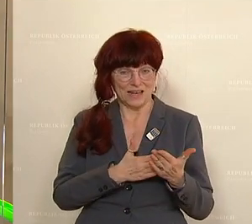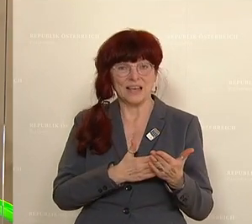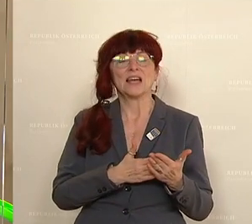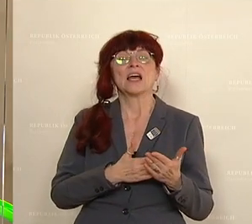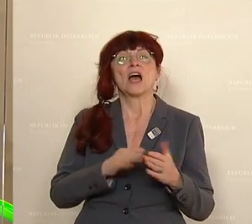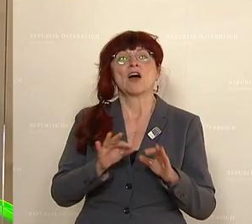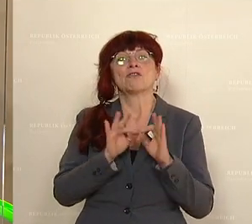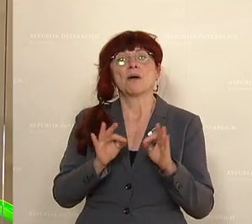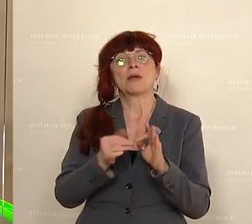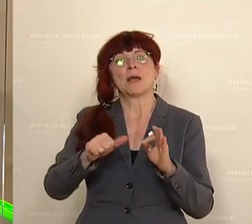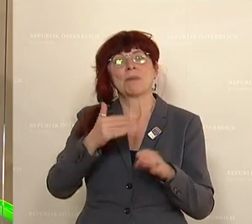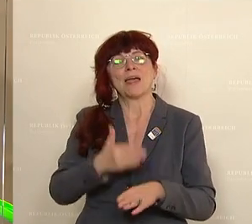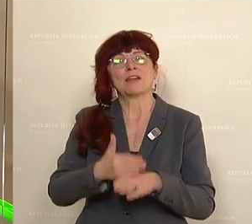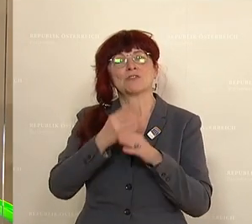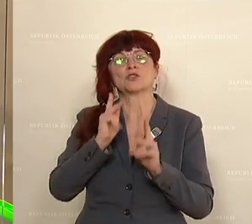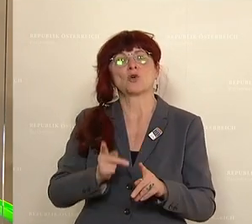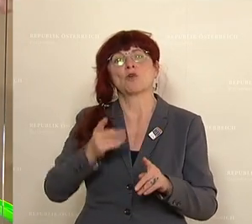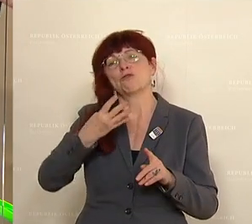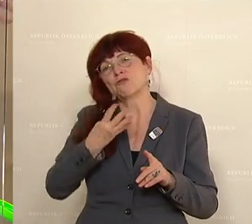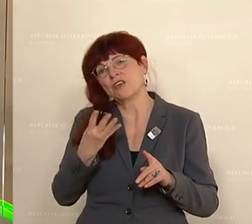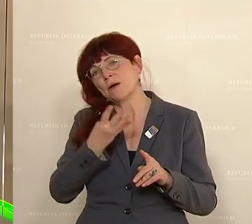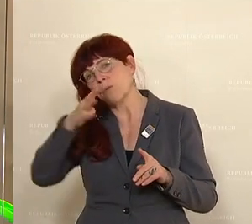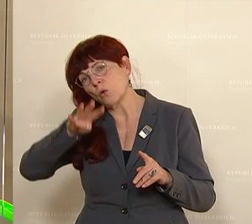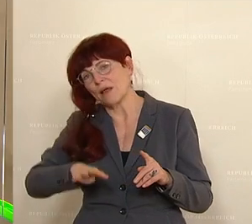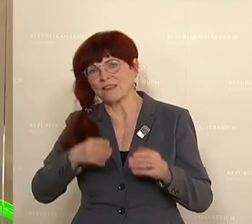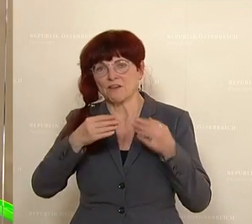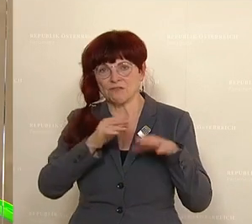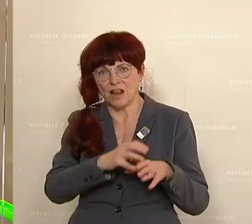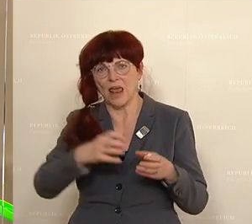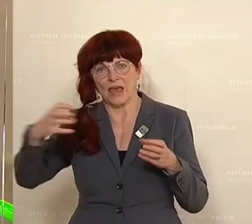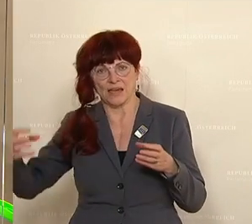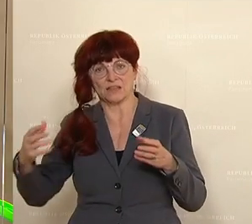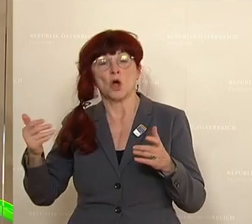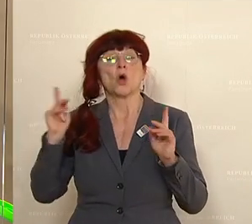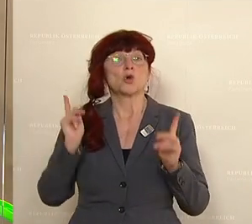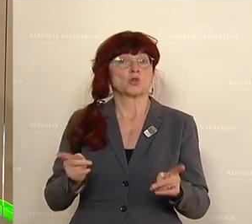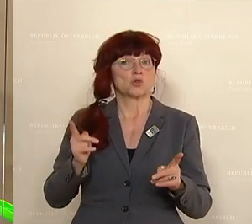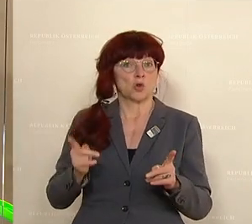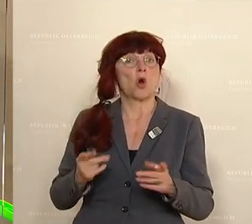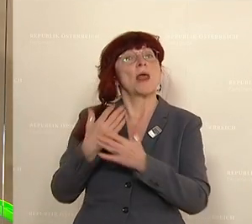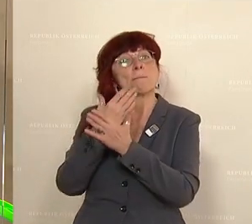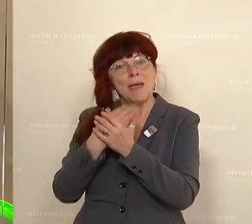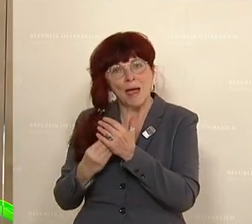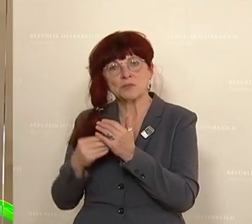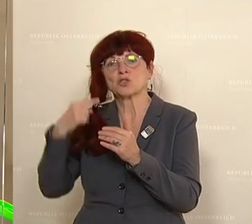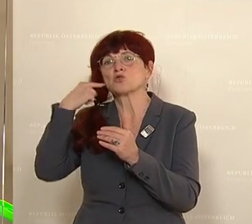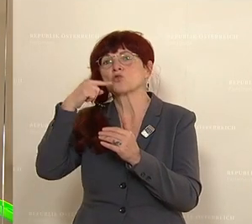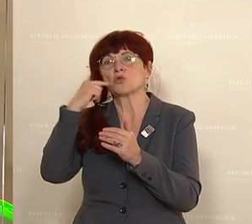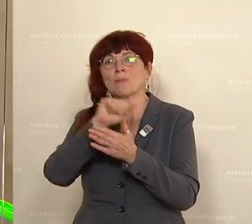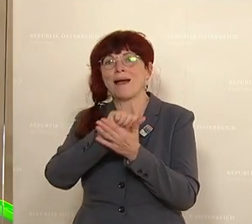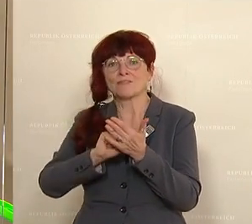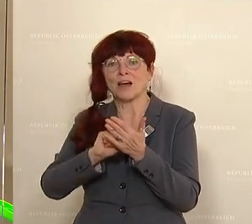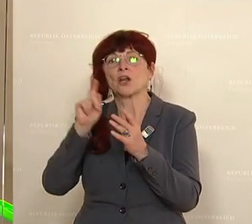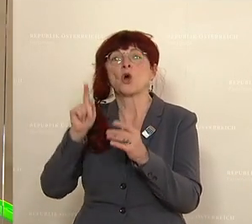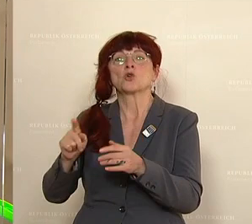Monate verlängert wird, um dann eben einen durchgängigen Bezug der Familienbeihilfe, wenn dann im Herbst mit dem Studium begonnen wird, zu gewährleisten.